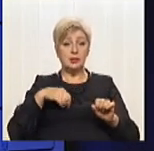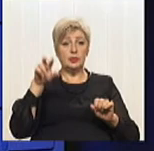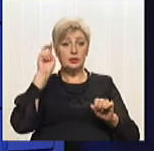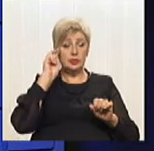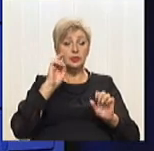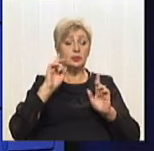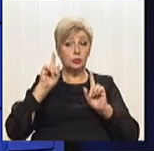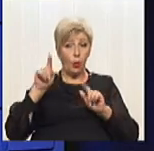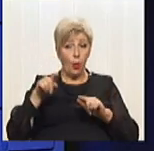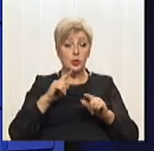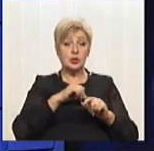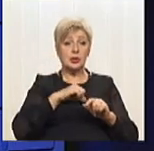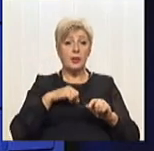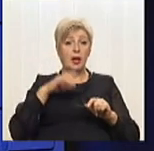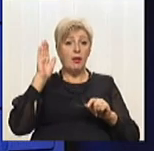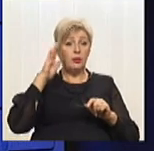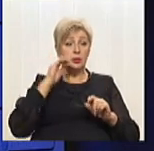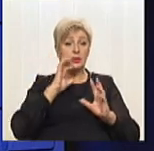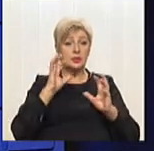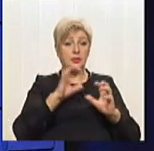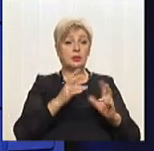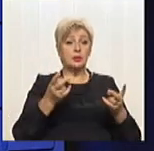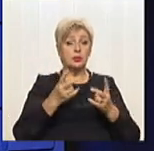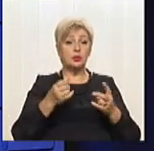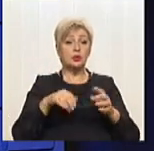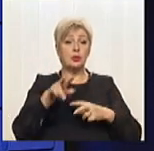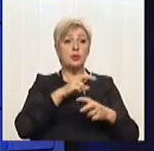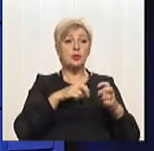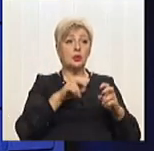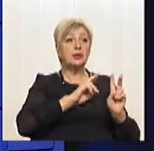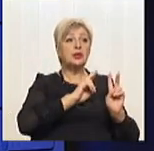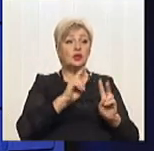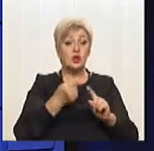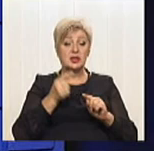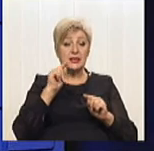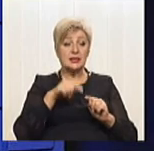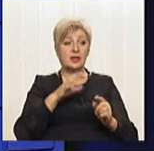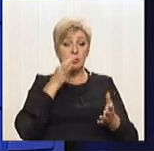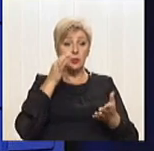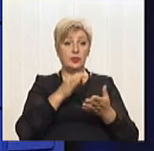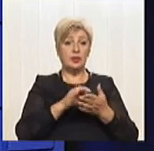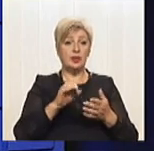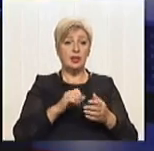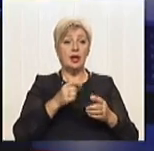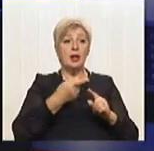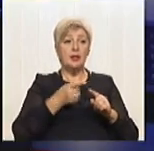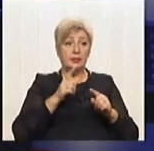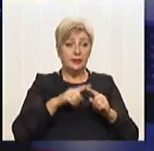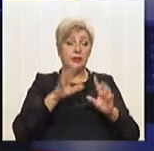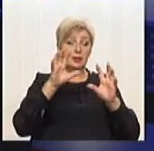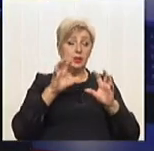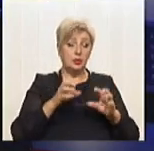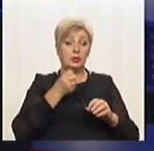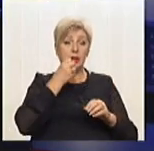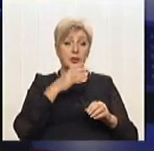водозабезпечення, треба пошукати навіть міністерство, хто за це відповідає. Звісно, всі ці закони дуже хороші, але,